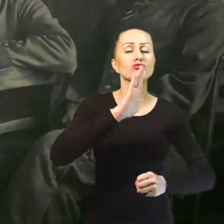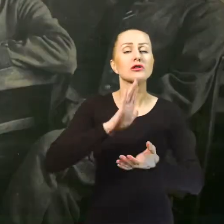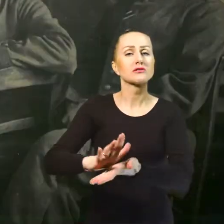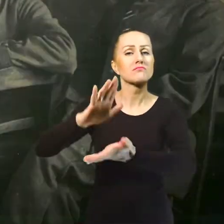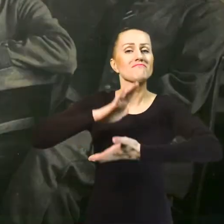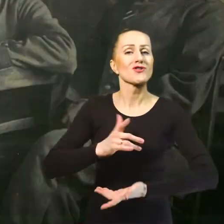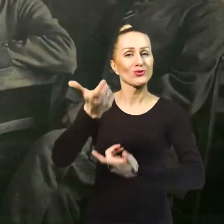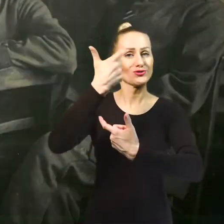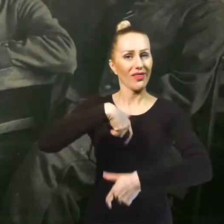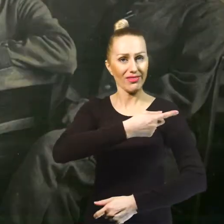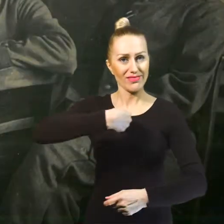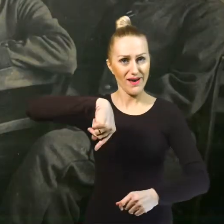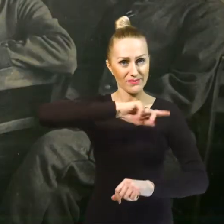nami.